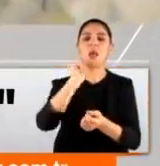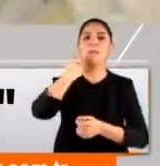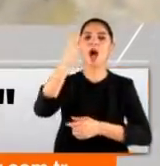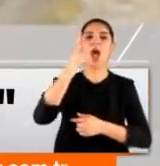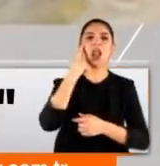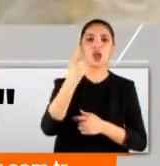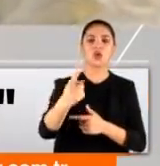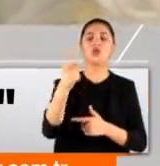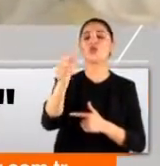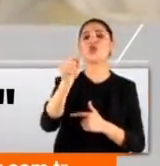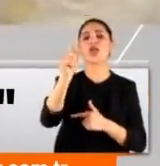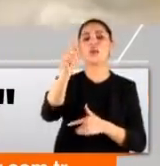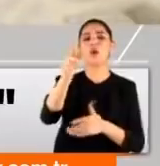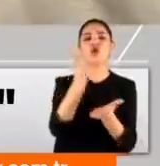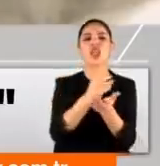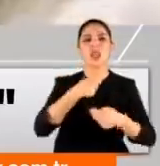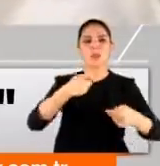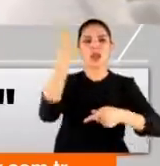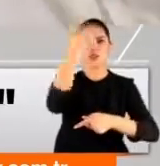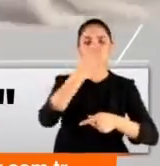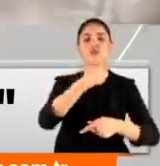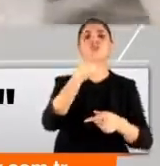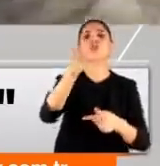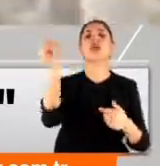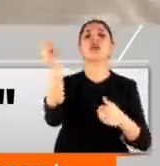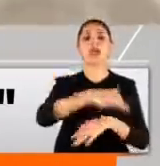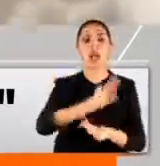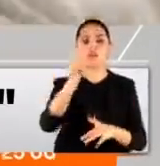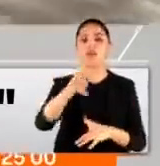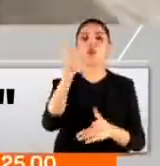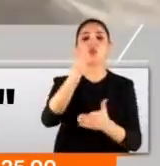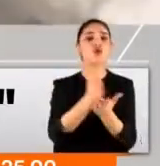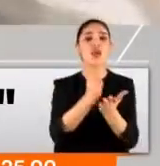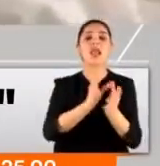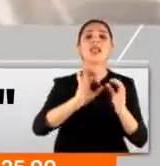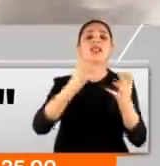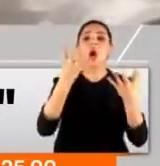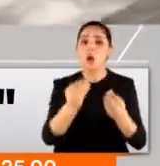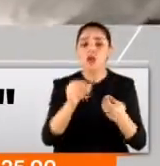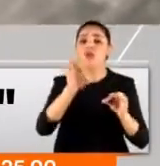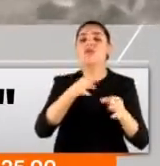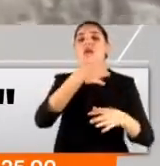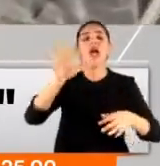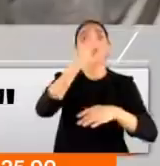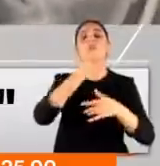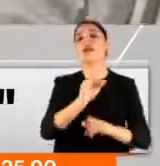masraflarını öne sürdü. Bazılarına ise hiç ulaşılamadı. Cesetlere ne olacağı ise şimdilik bilinmiyor.